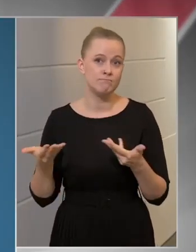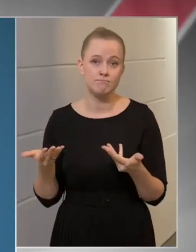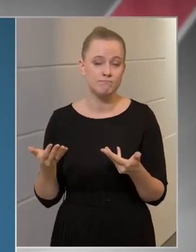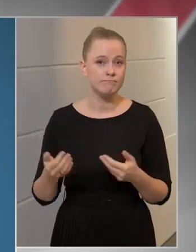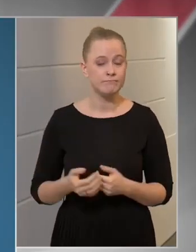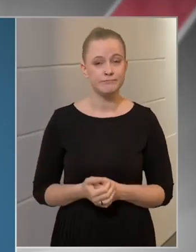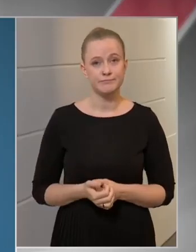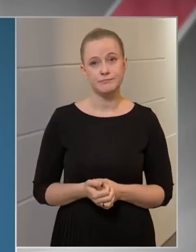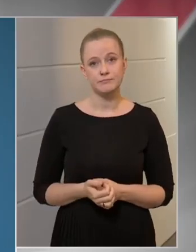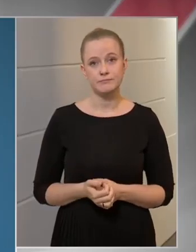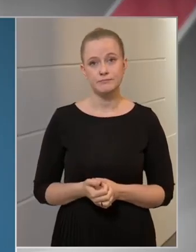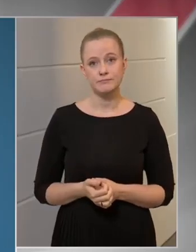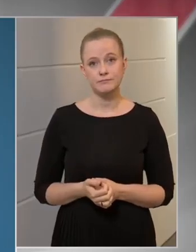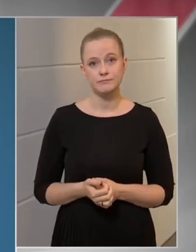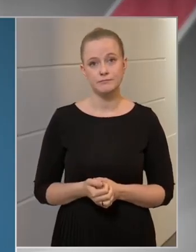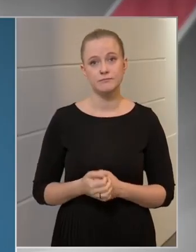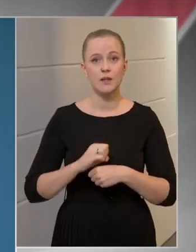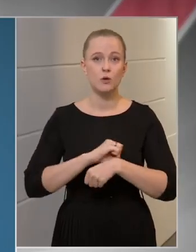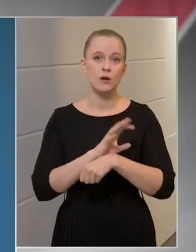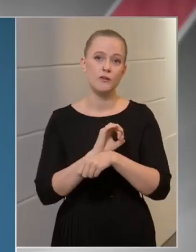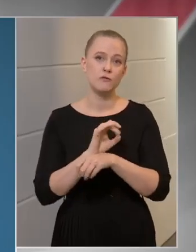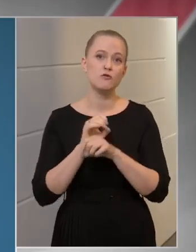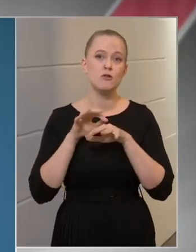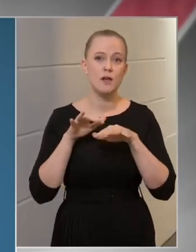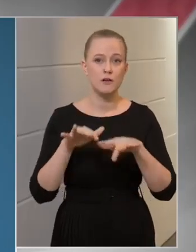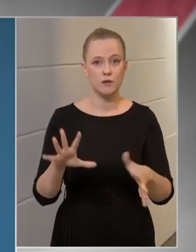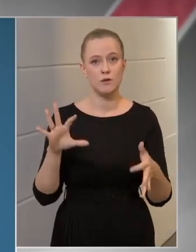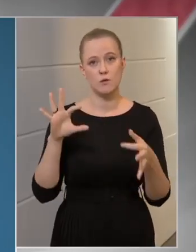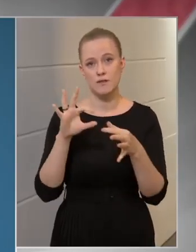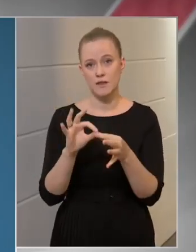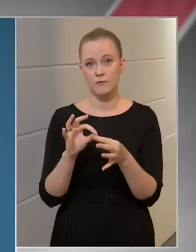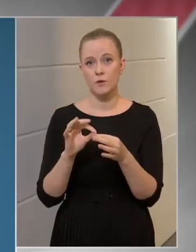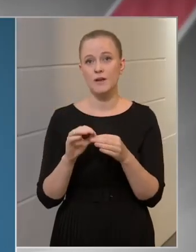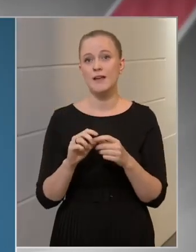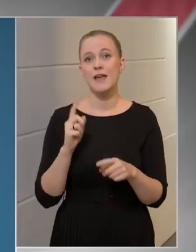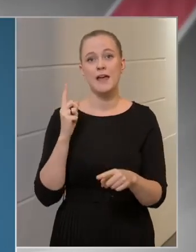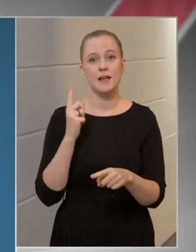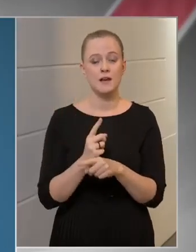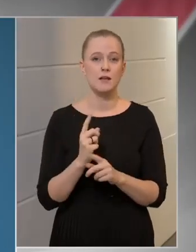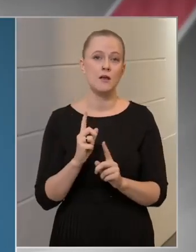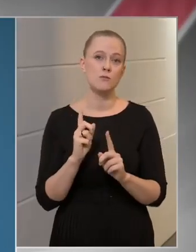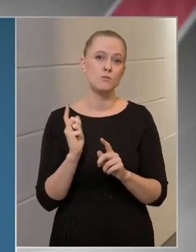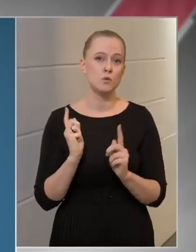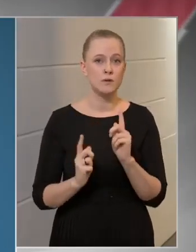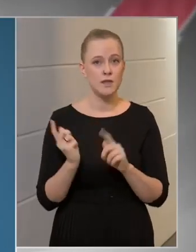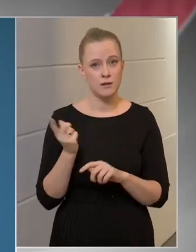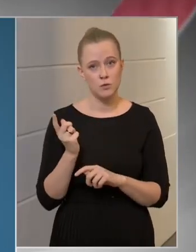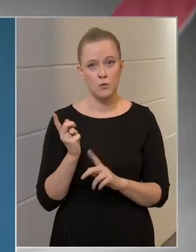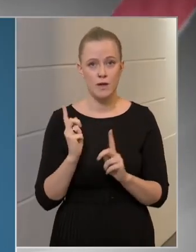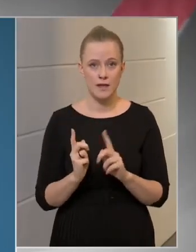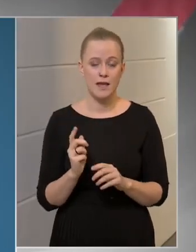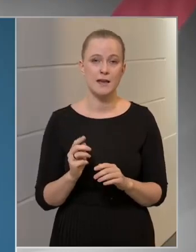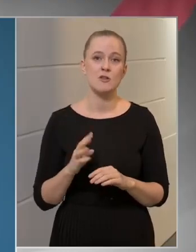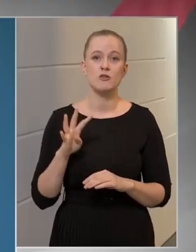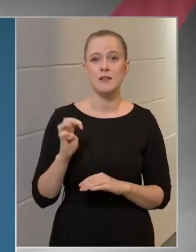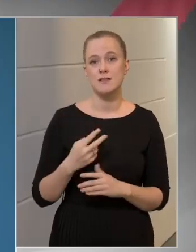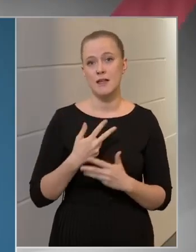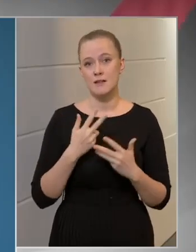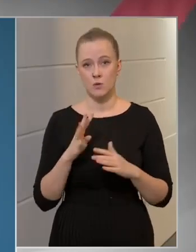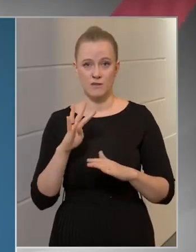a koronavírus járvány összefüggésben elrendelt büntetőeljárásaink száma tavasz óta 484,